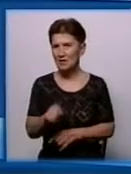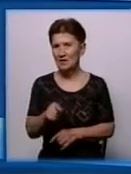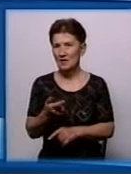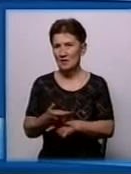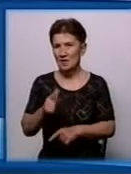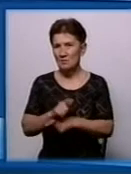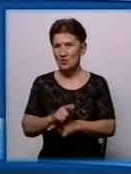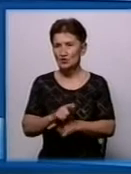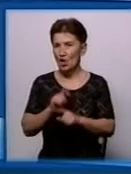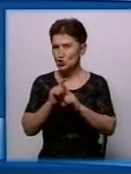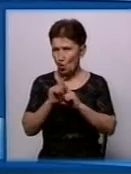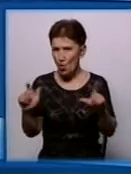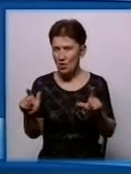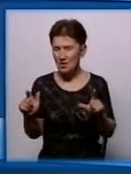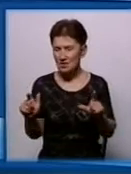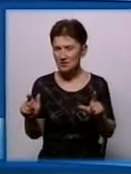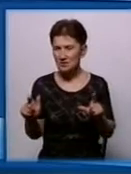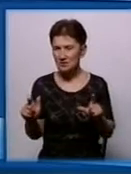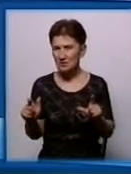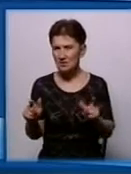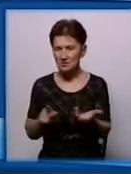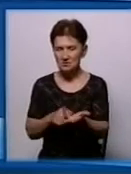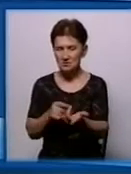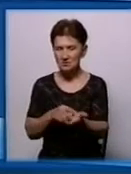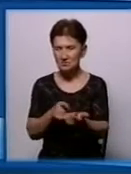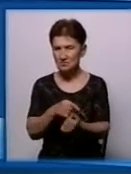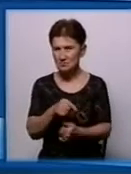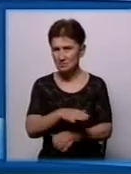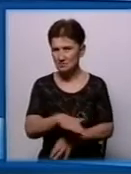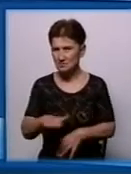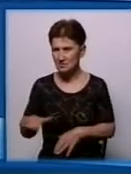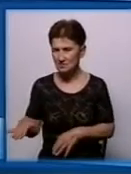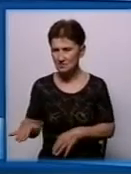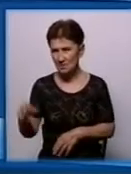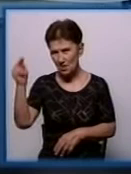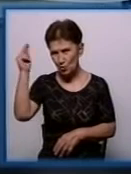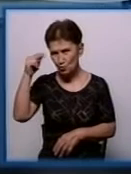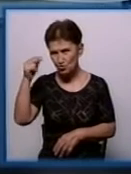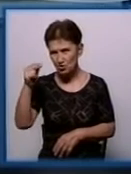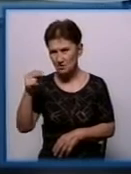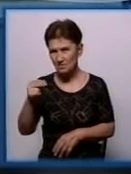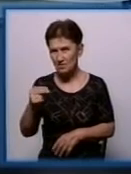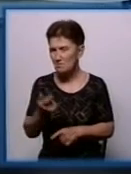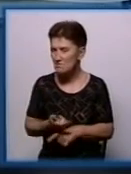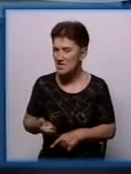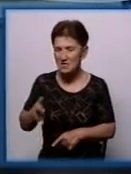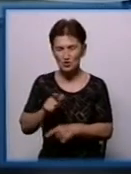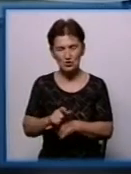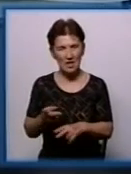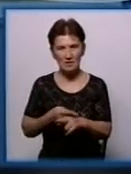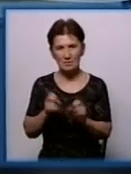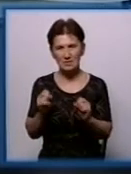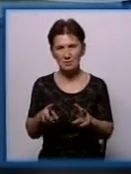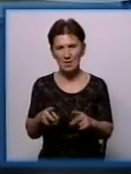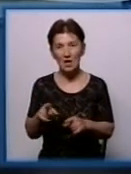численність учнів в цих школах, найбільша небезпека, і тут